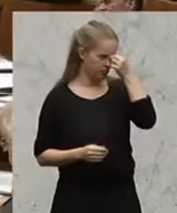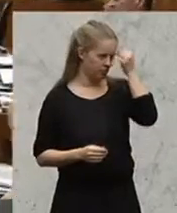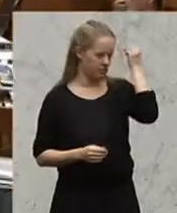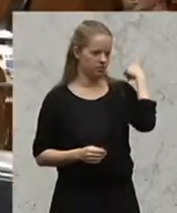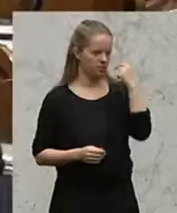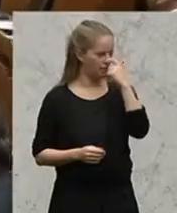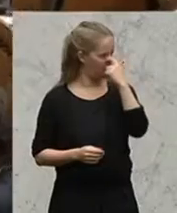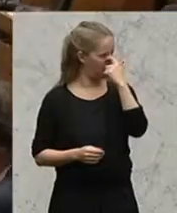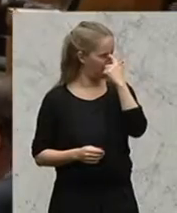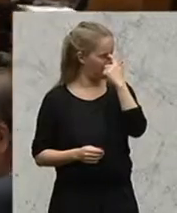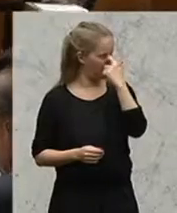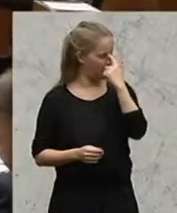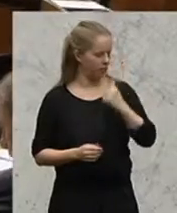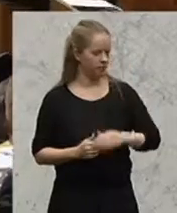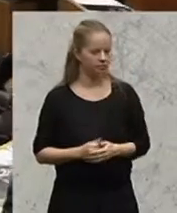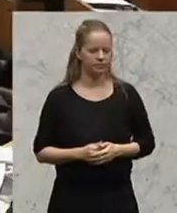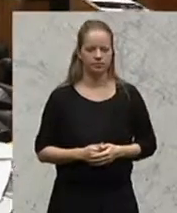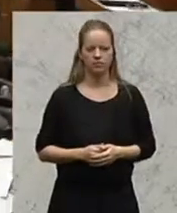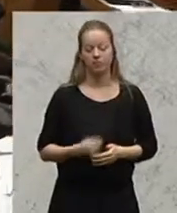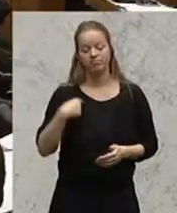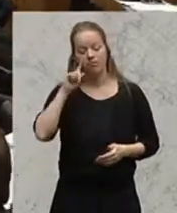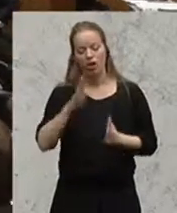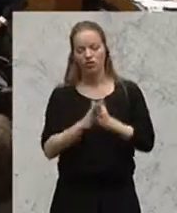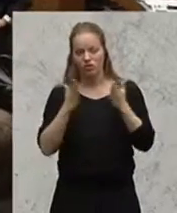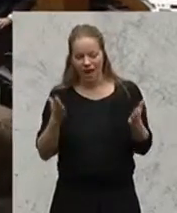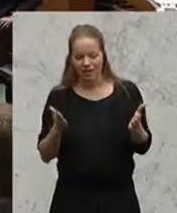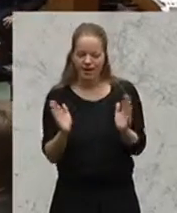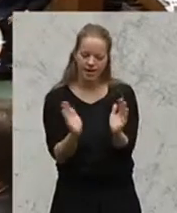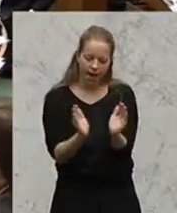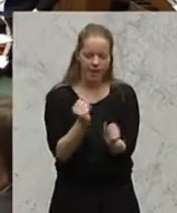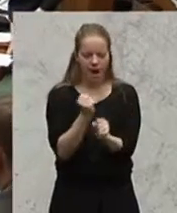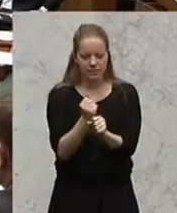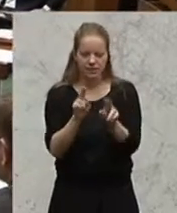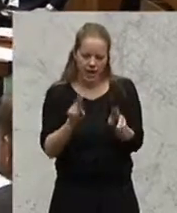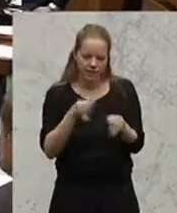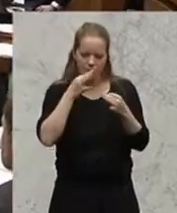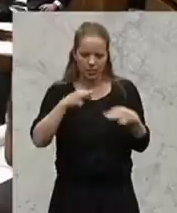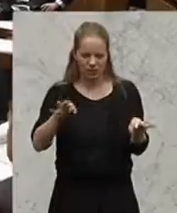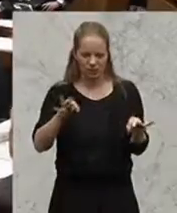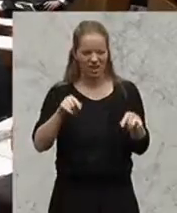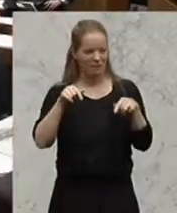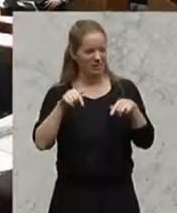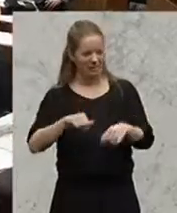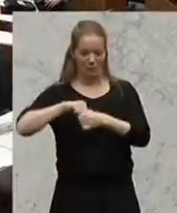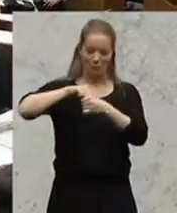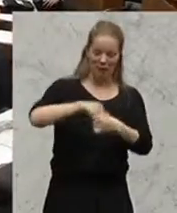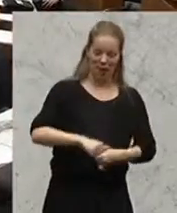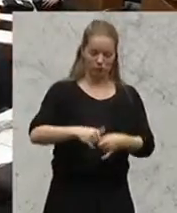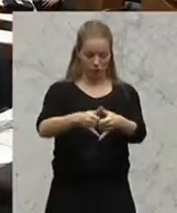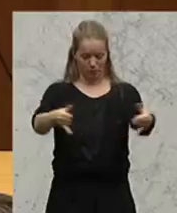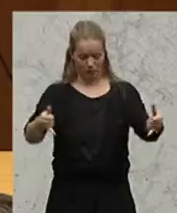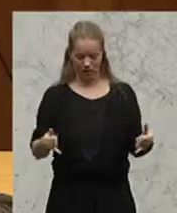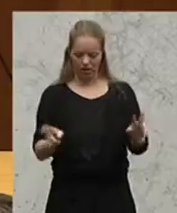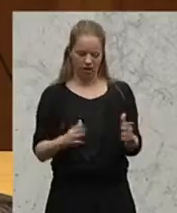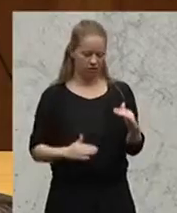dass die kleinen arbeitsrechtlichen Verbesserungen, die in dieser Novelle auch enthalten sind, dieses Belastungspaket nicht ausgleichen